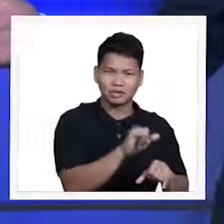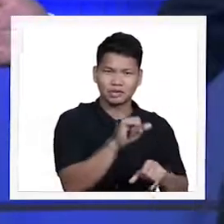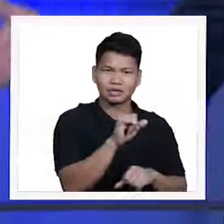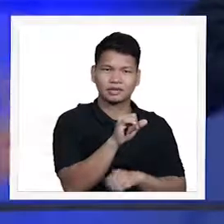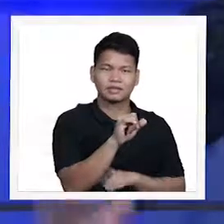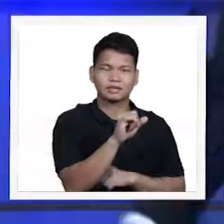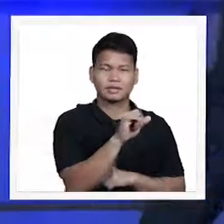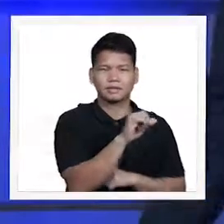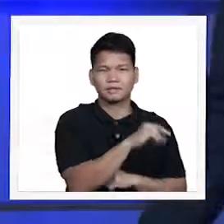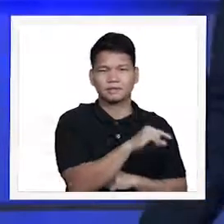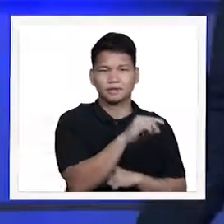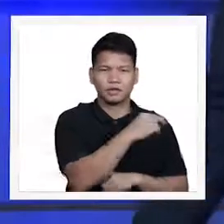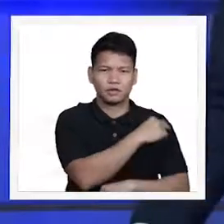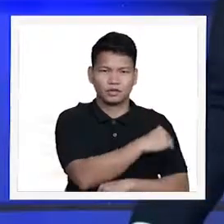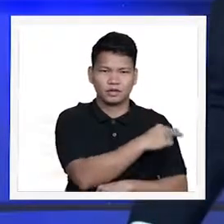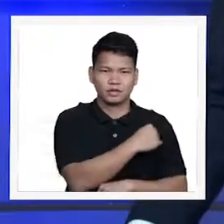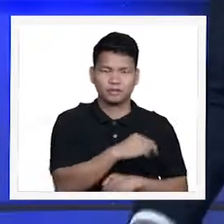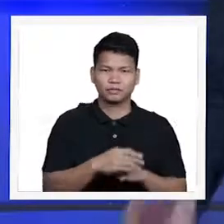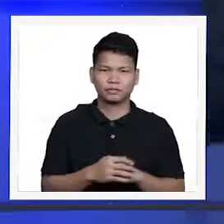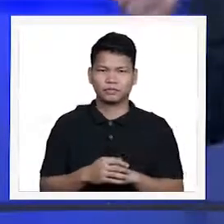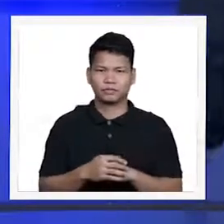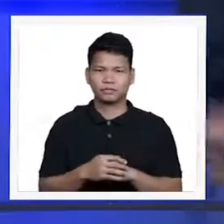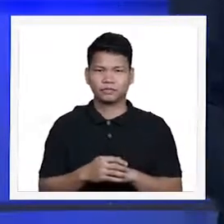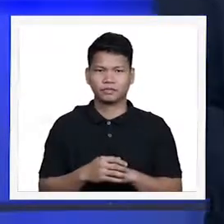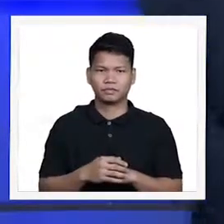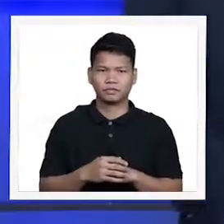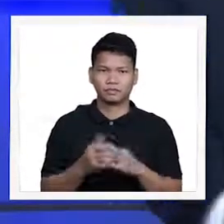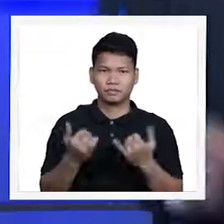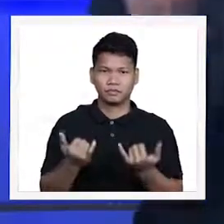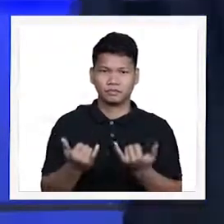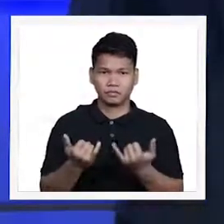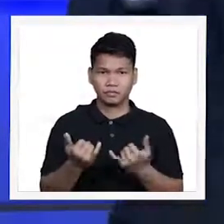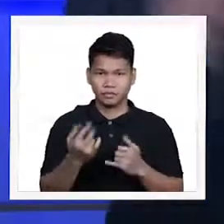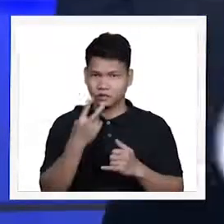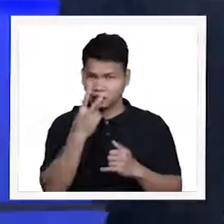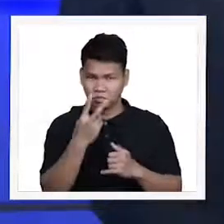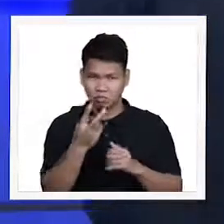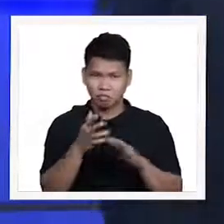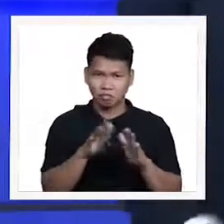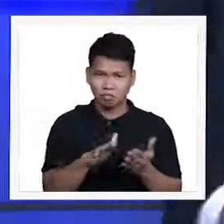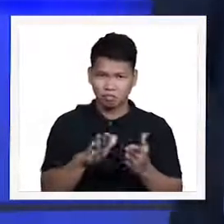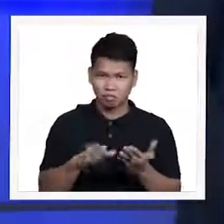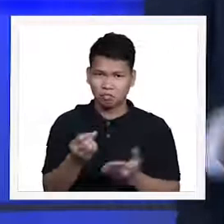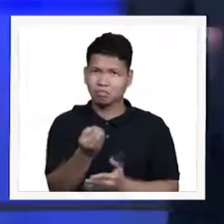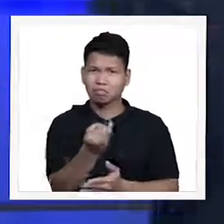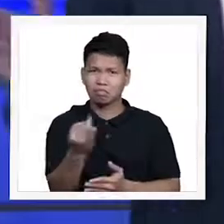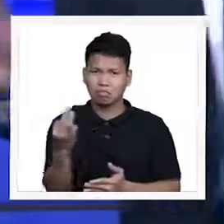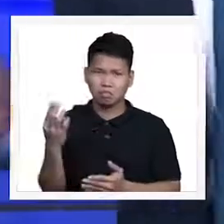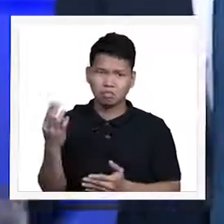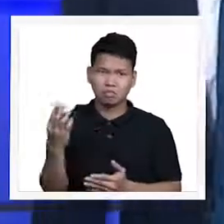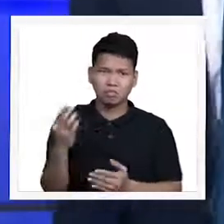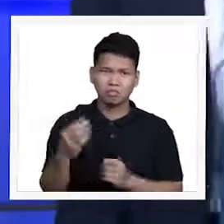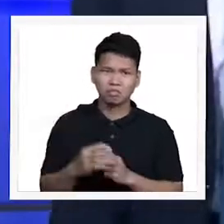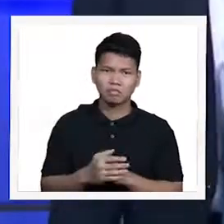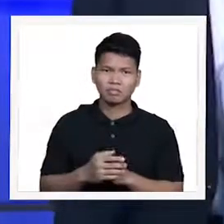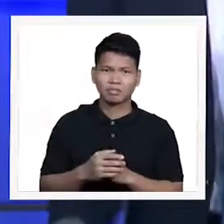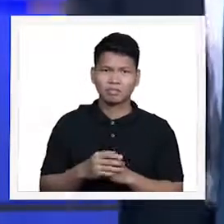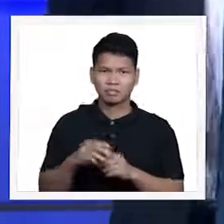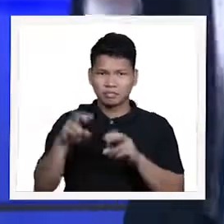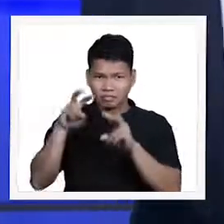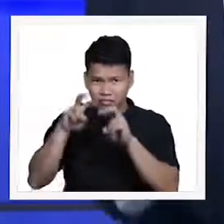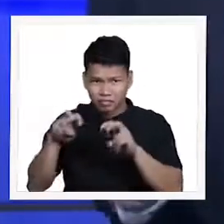mortality? research on 1,931 older adults